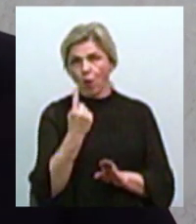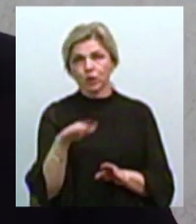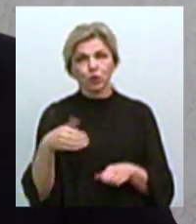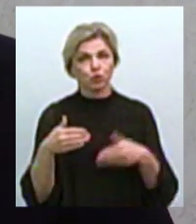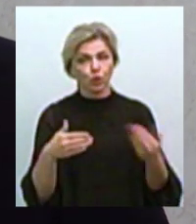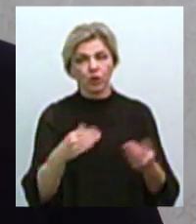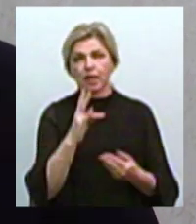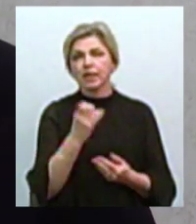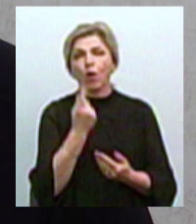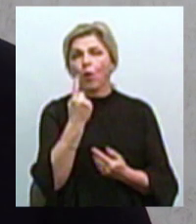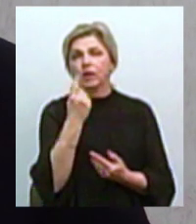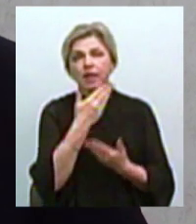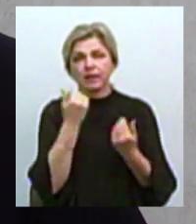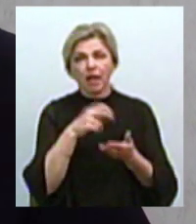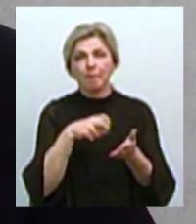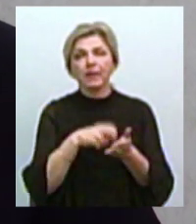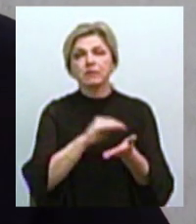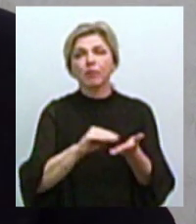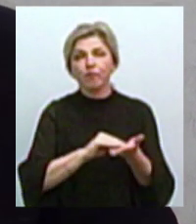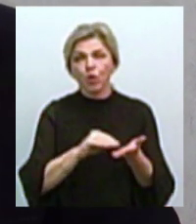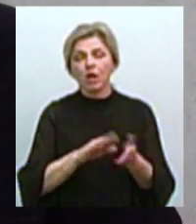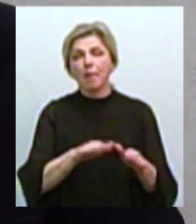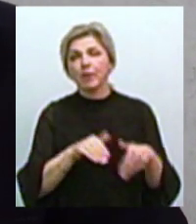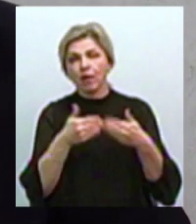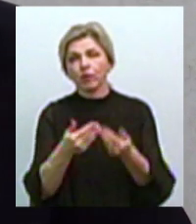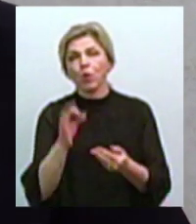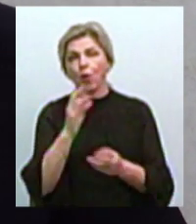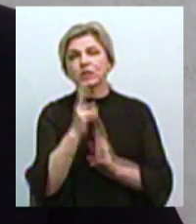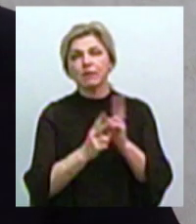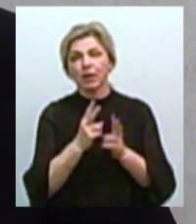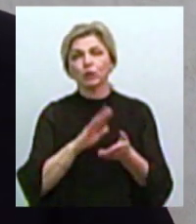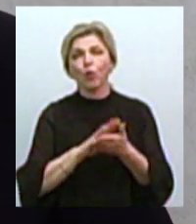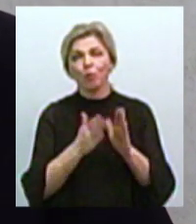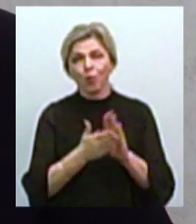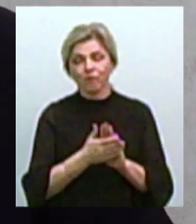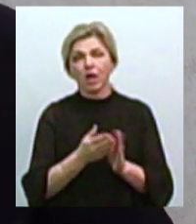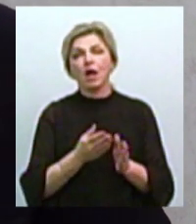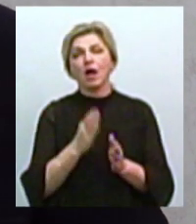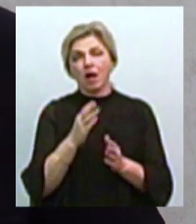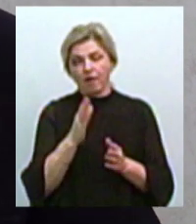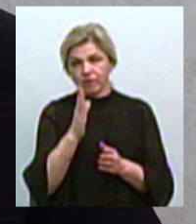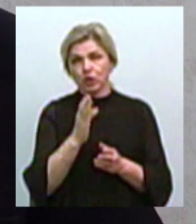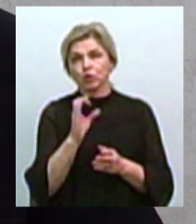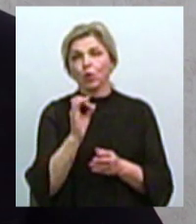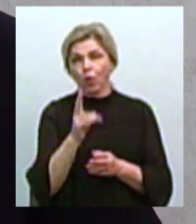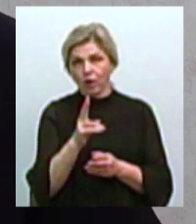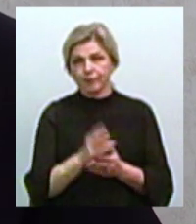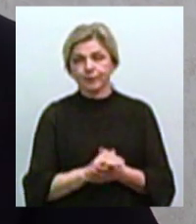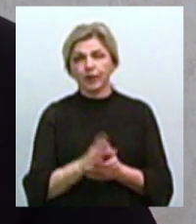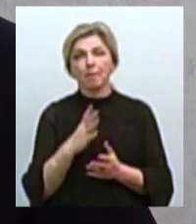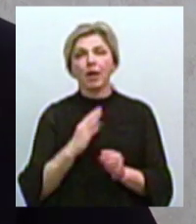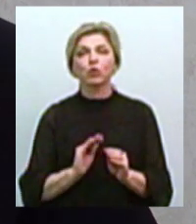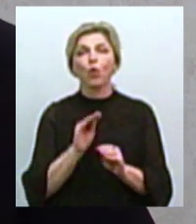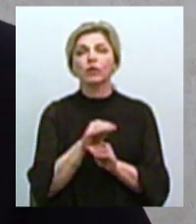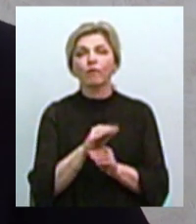нема жодних письмових пропозицій щодо змін умов договору в плані строку. Додаткова